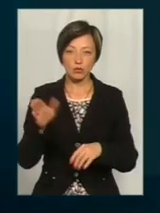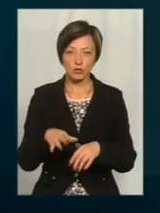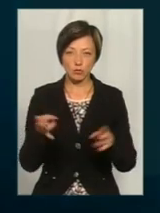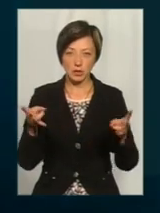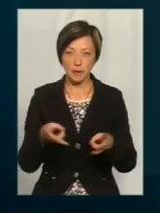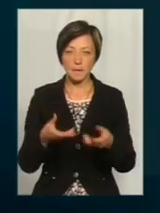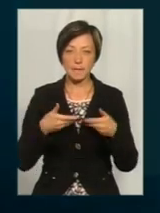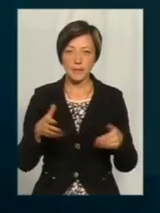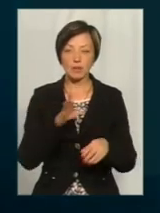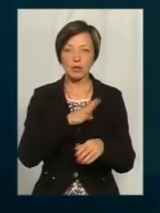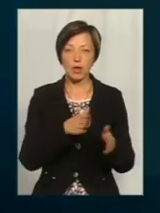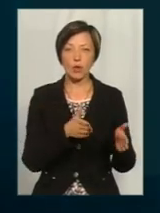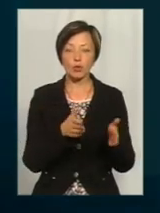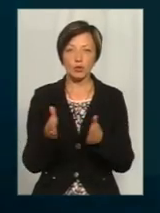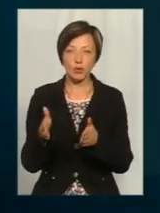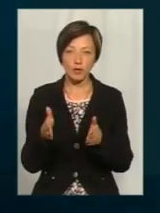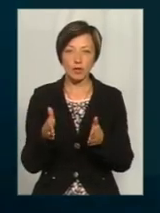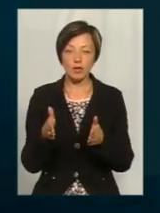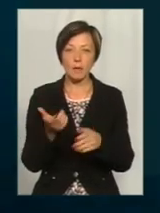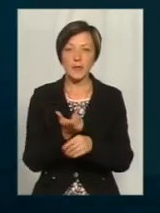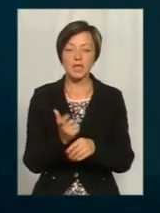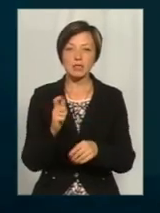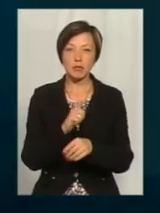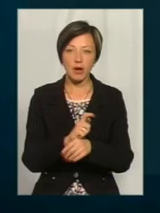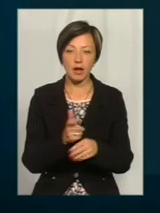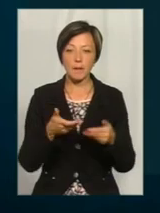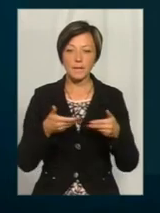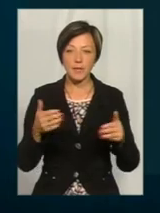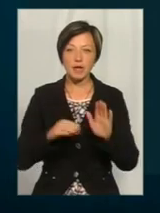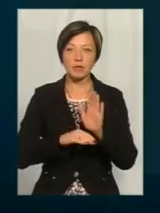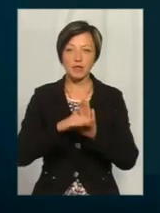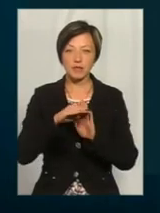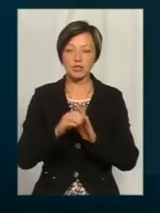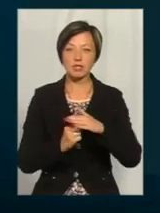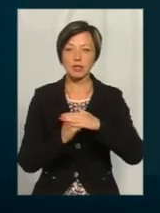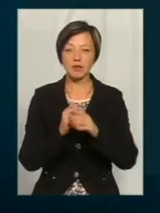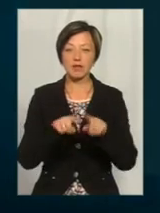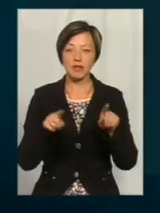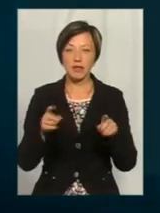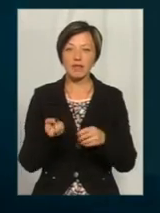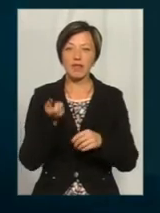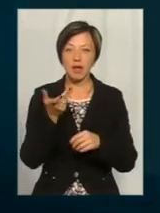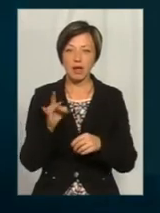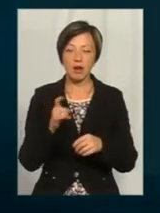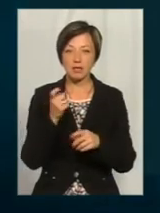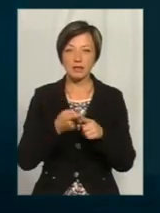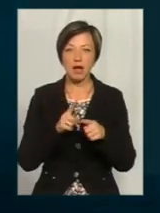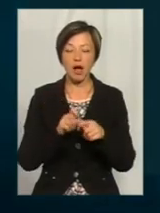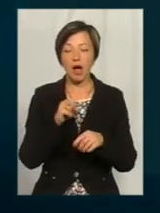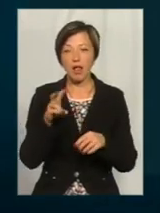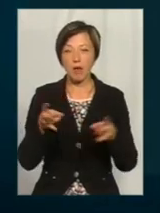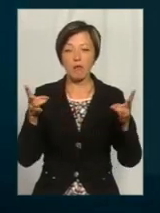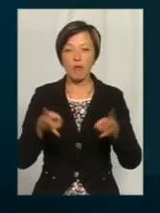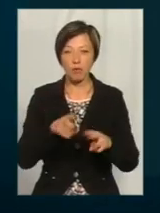Ми були готові, ми були готові максимально, ми підвищували склади в декілька разів, знаючи це. Але попит все